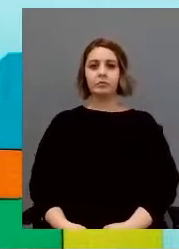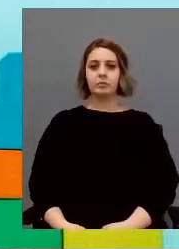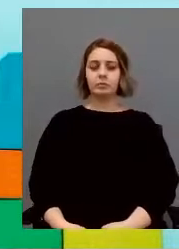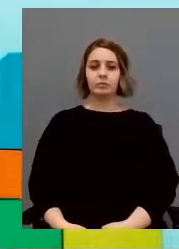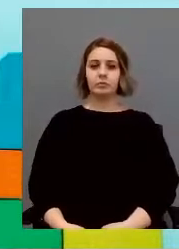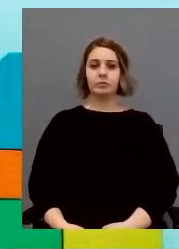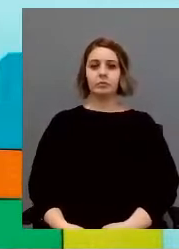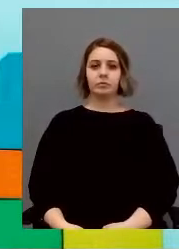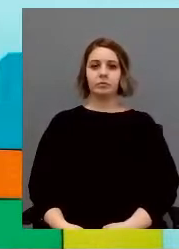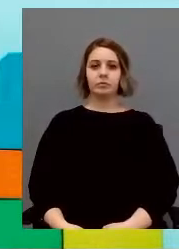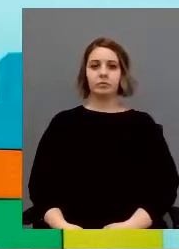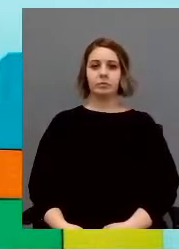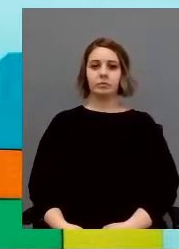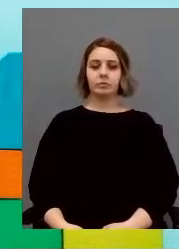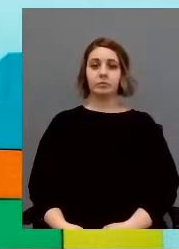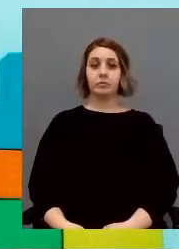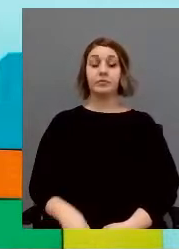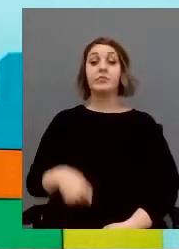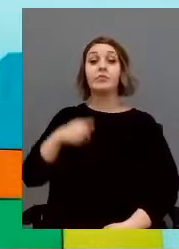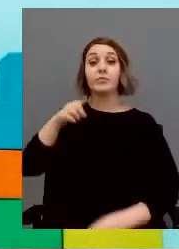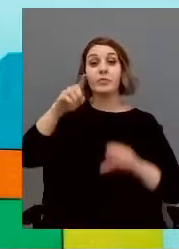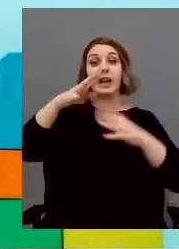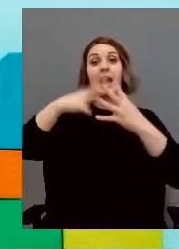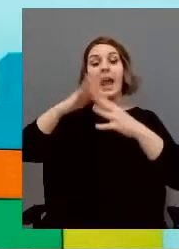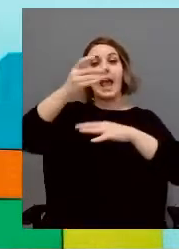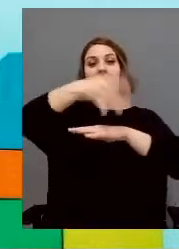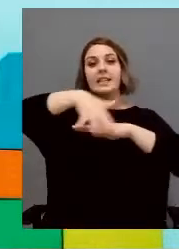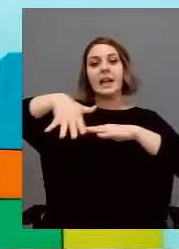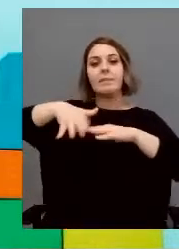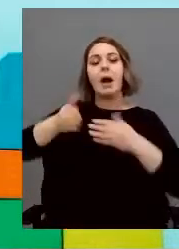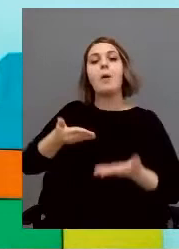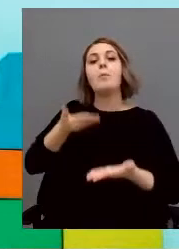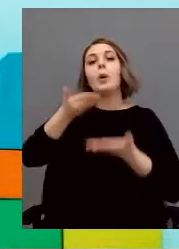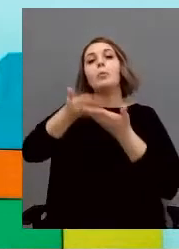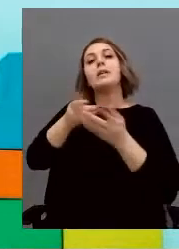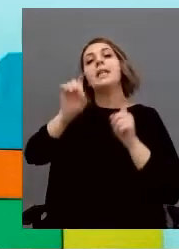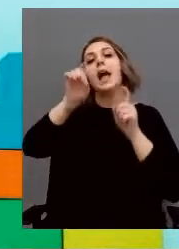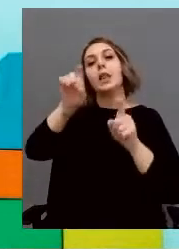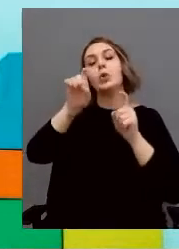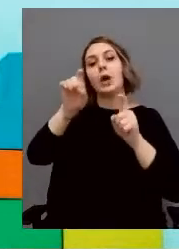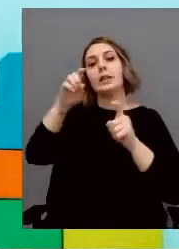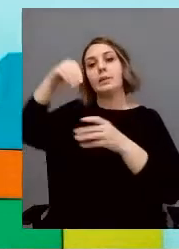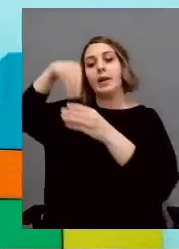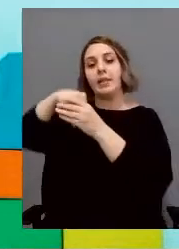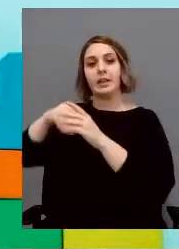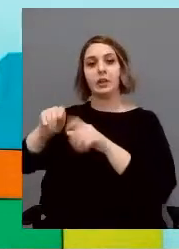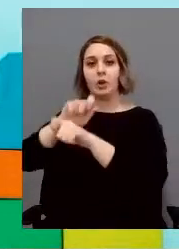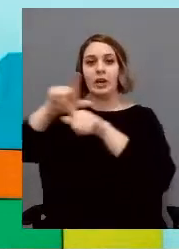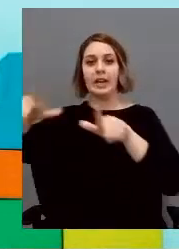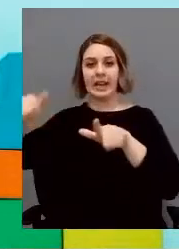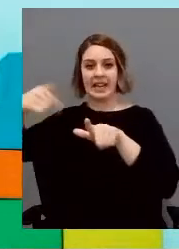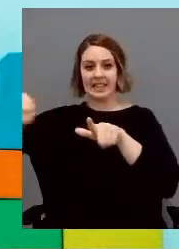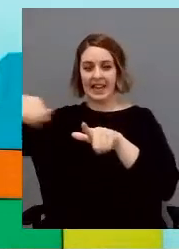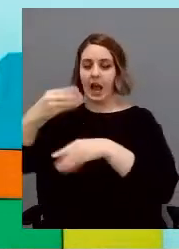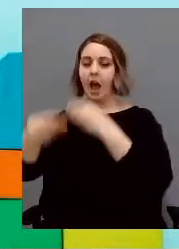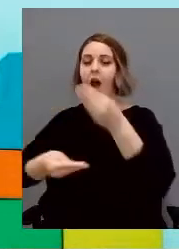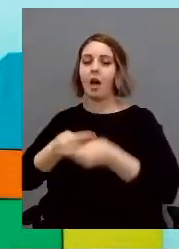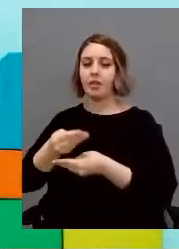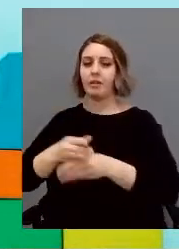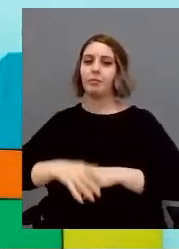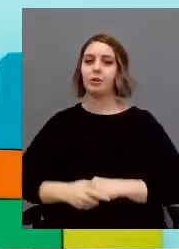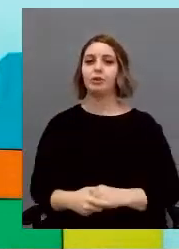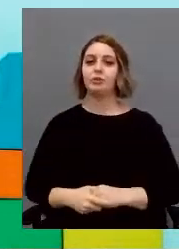Rossago questo è un schema di tutte le proposte educative che si realizzano in Cascina Rossago allora